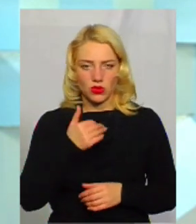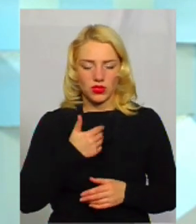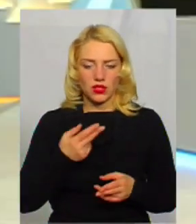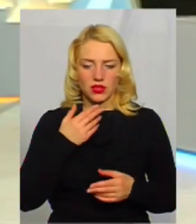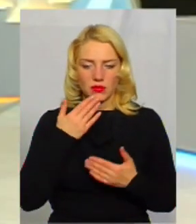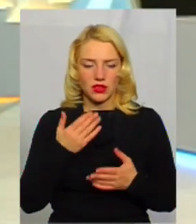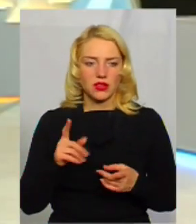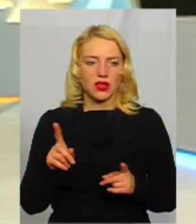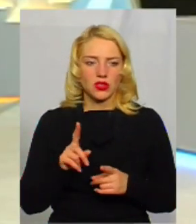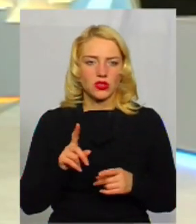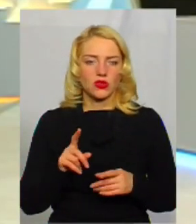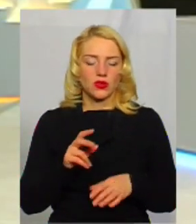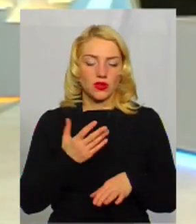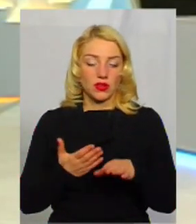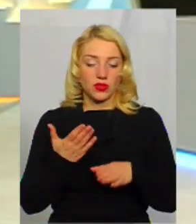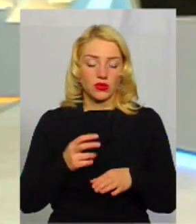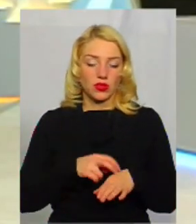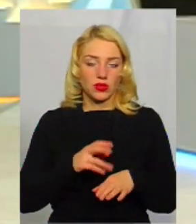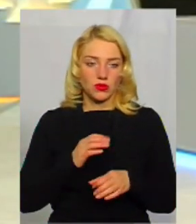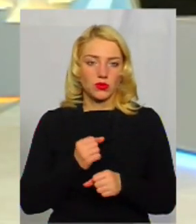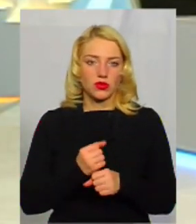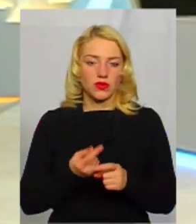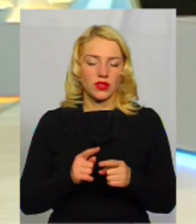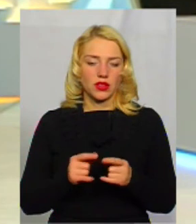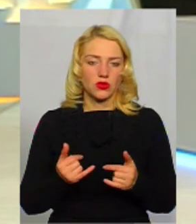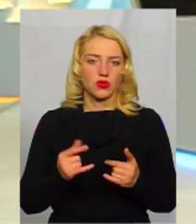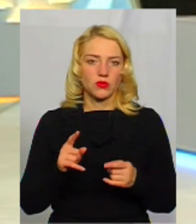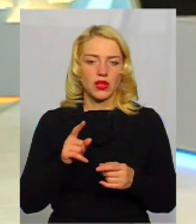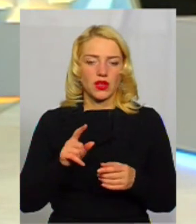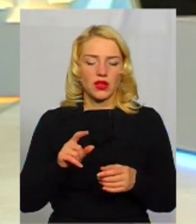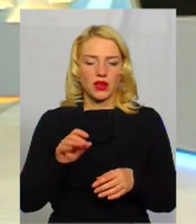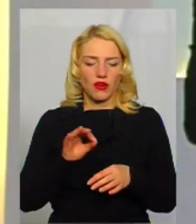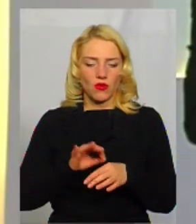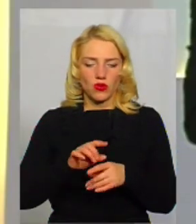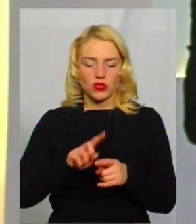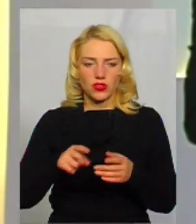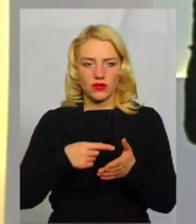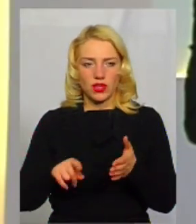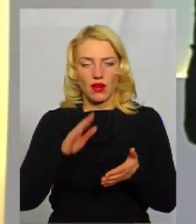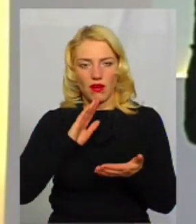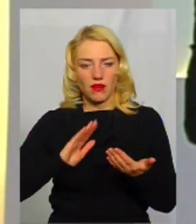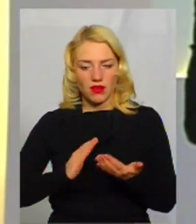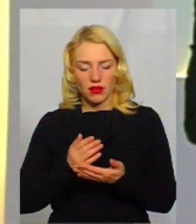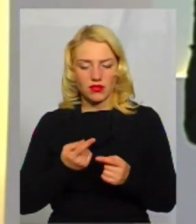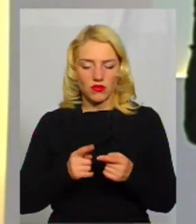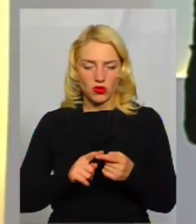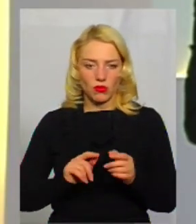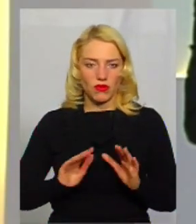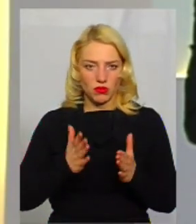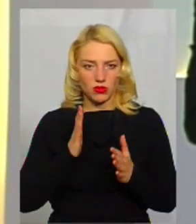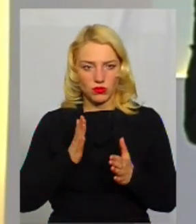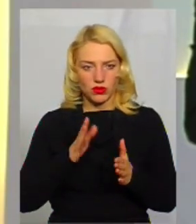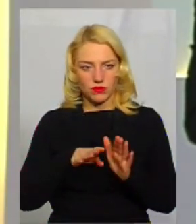запитати, а як ви гадаєте, якщо лікарі будуть працювати на те, щоб скоріше хворого виписати, якість надання медичних послуг в цьому випадку, вона